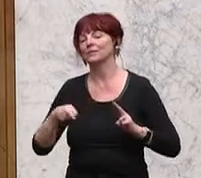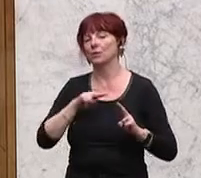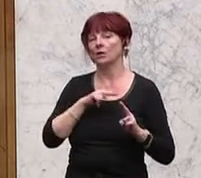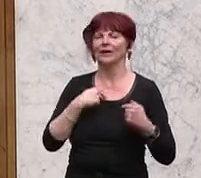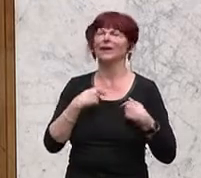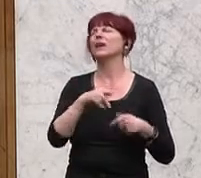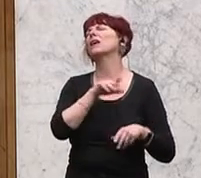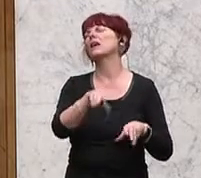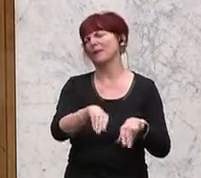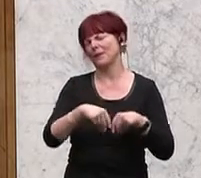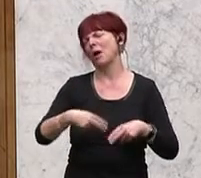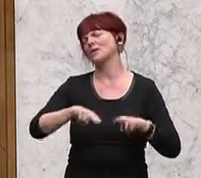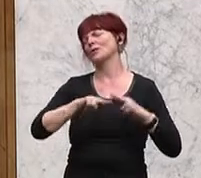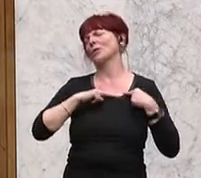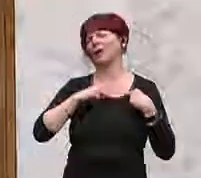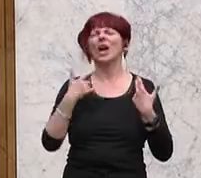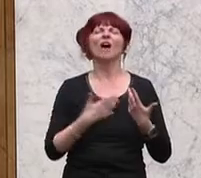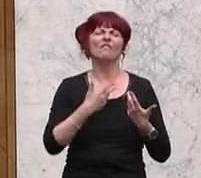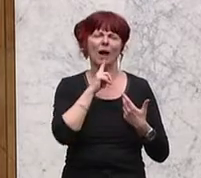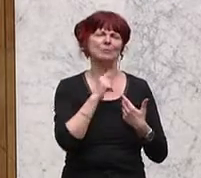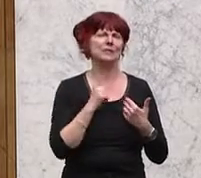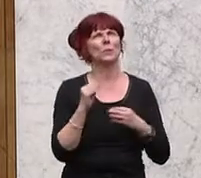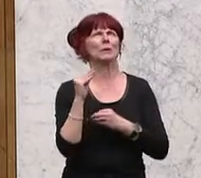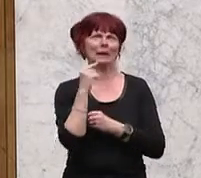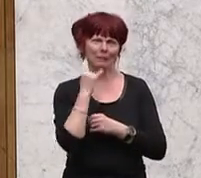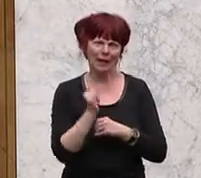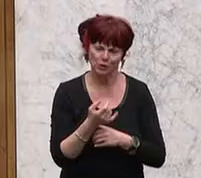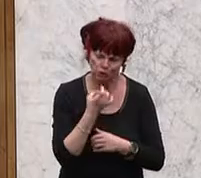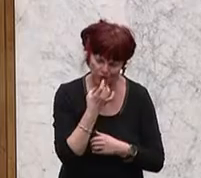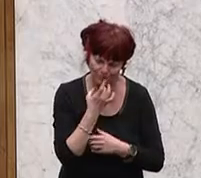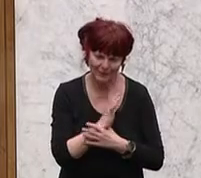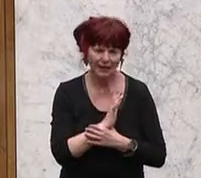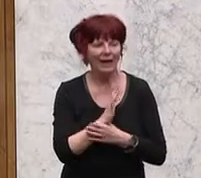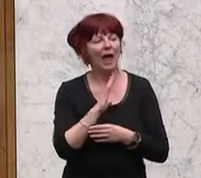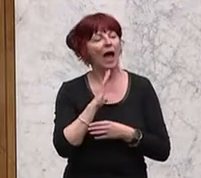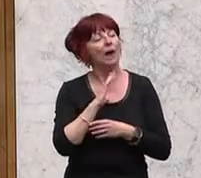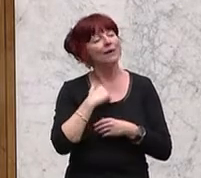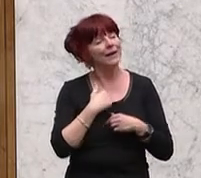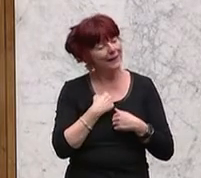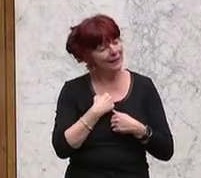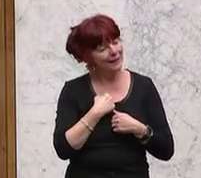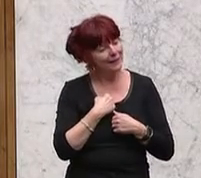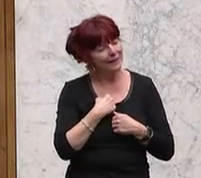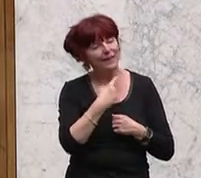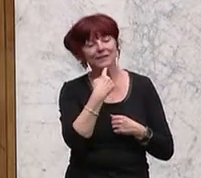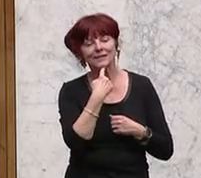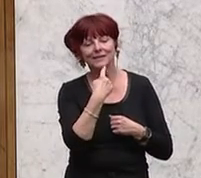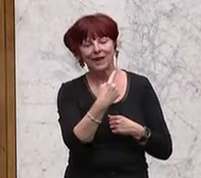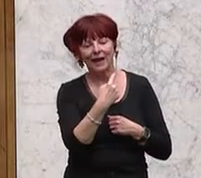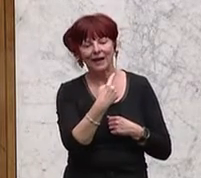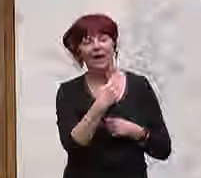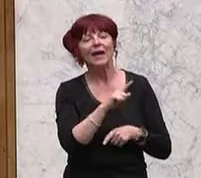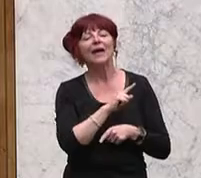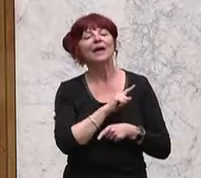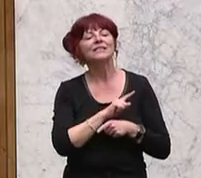alles zurück. Ich nehme alles zurück. Das war flapsig gesagt. Nehme ich zurück. Ich verurteile den fehlenden